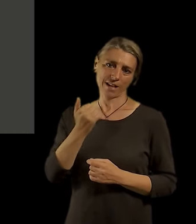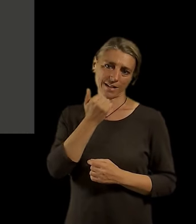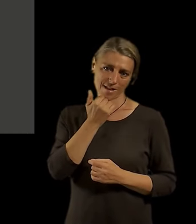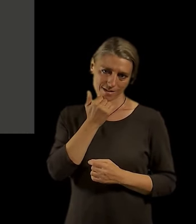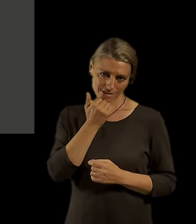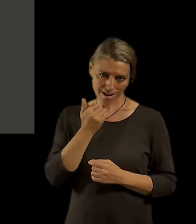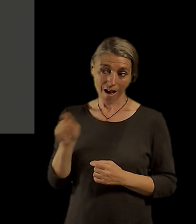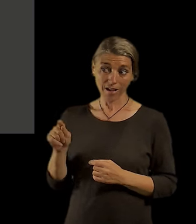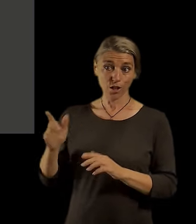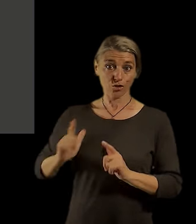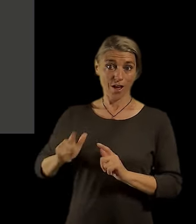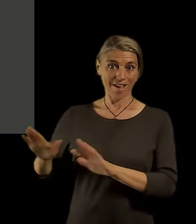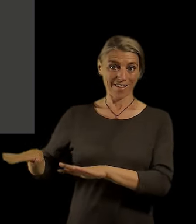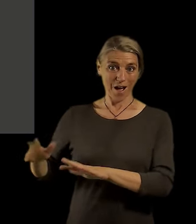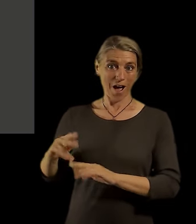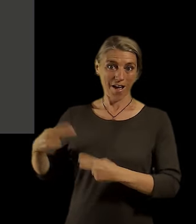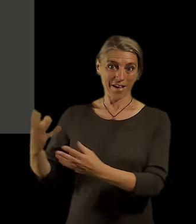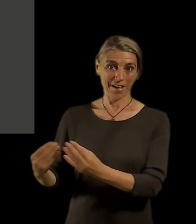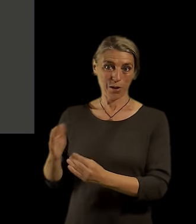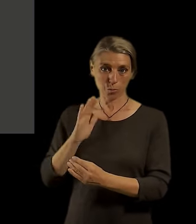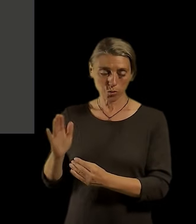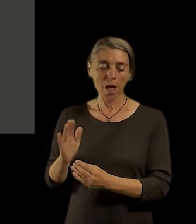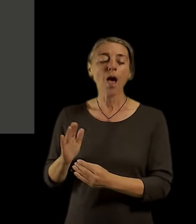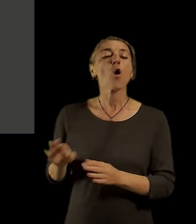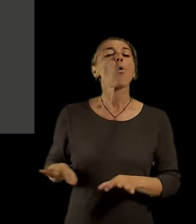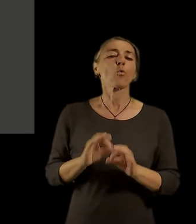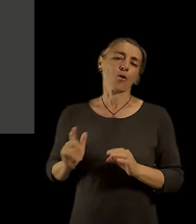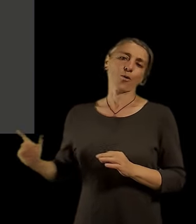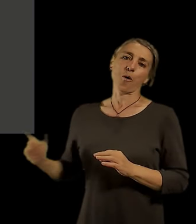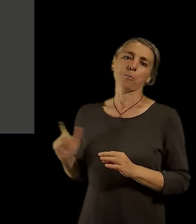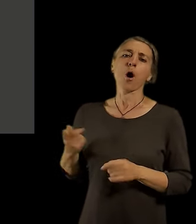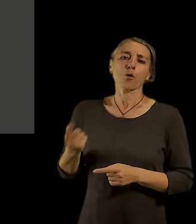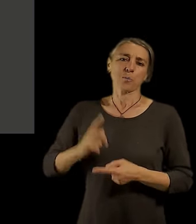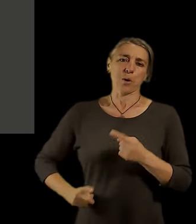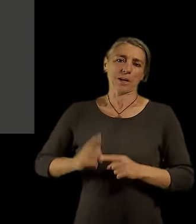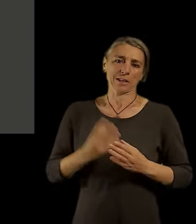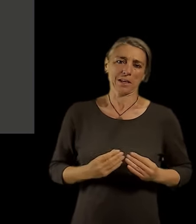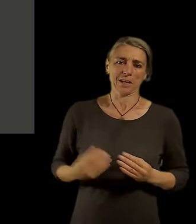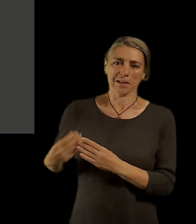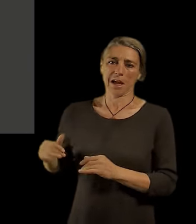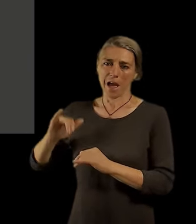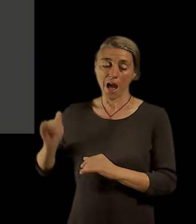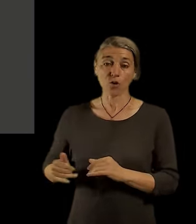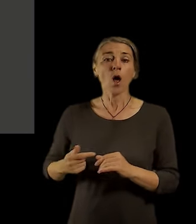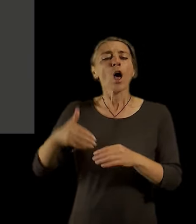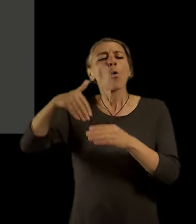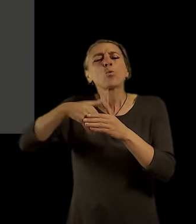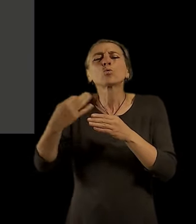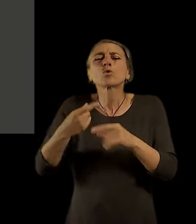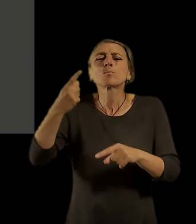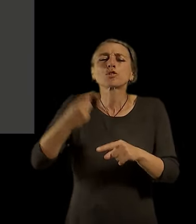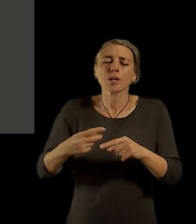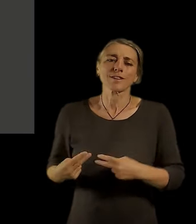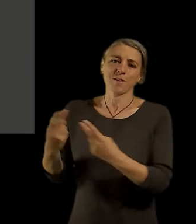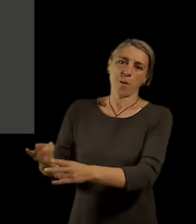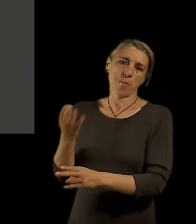průvodci, kteří řeknou takový politický screenshot a hlavní obsah. Bude říkat Zdeňka. Jsem moc